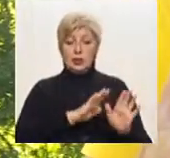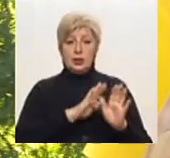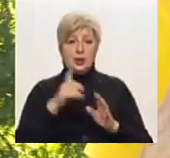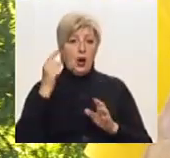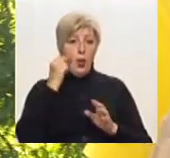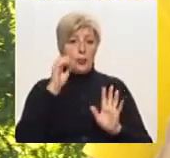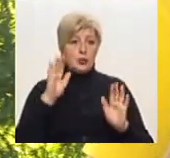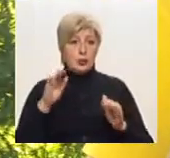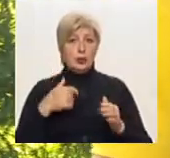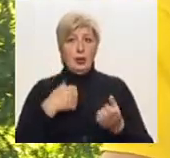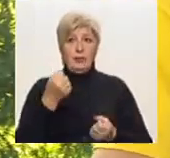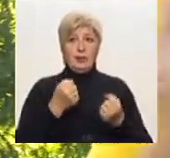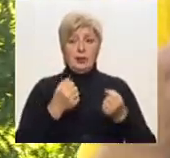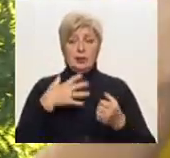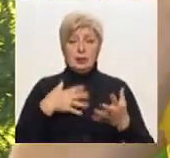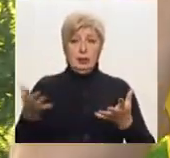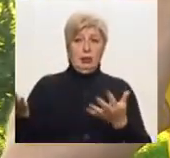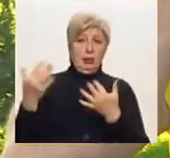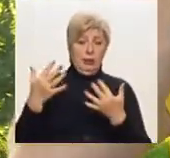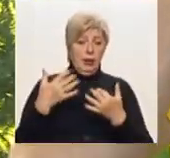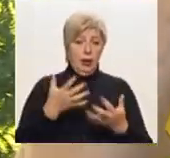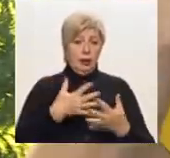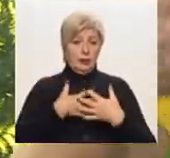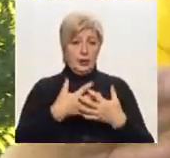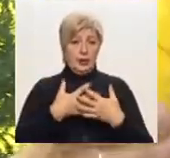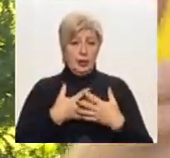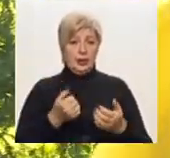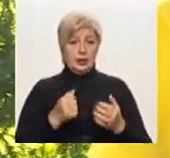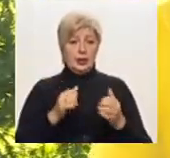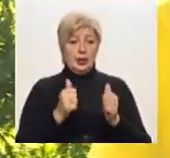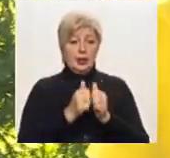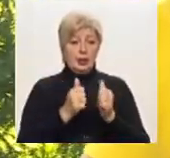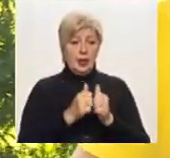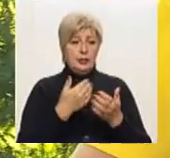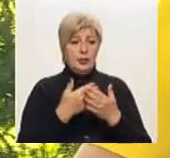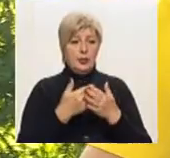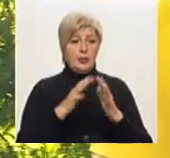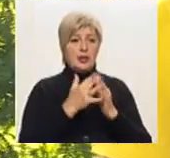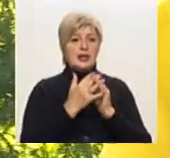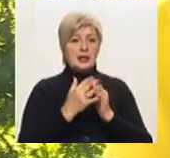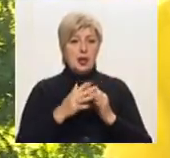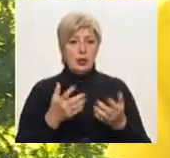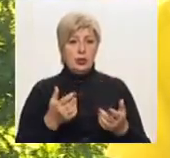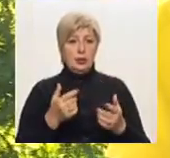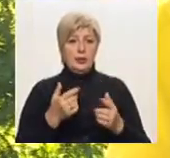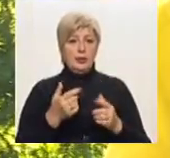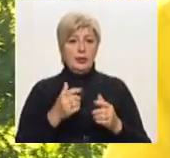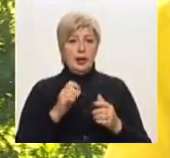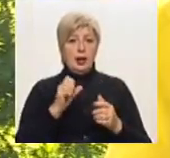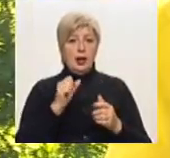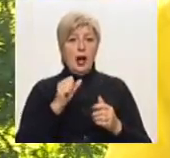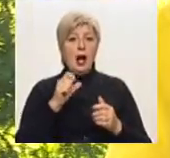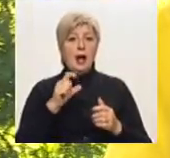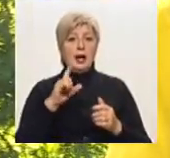можете вдихати оце все, пухуть, якщо вітер в вашу сторону. Населений пункт, якщо недалеко, то цей аерозоль